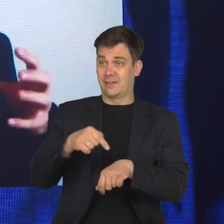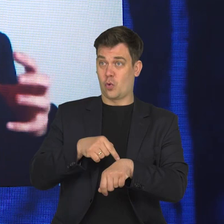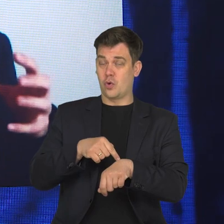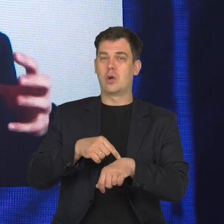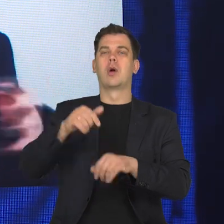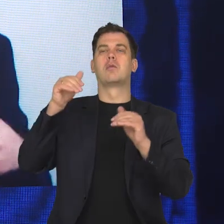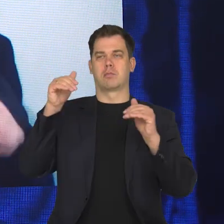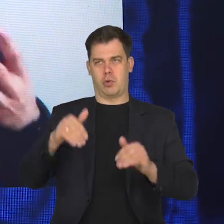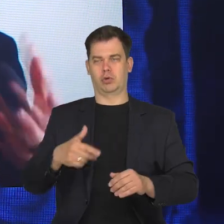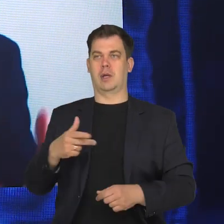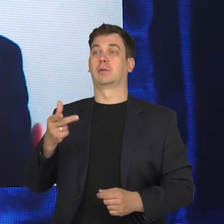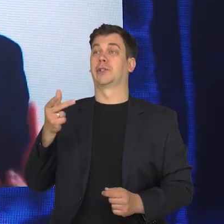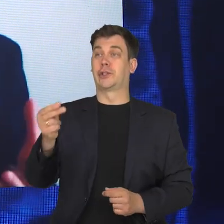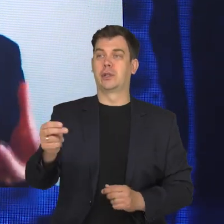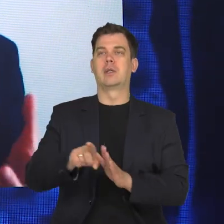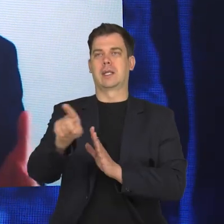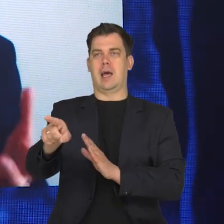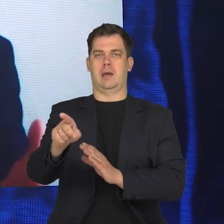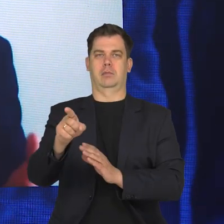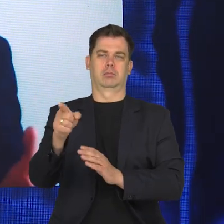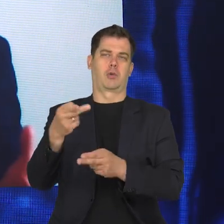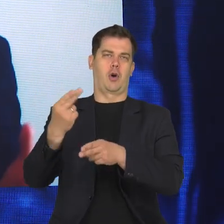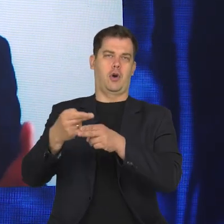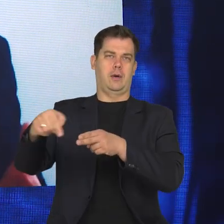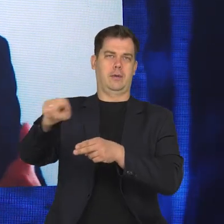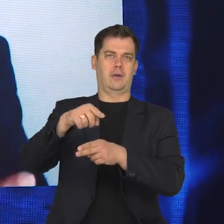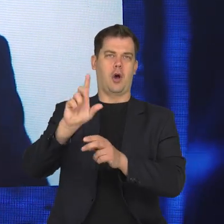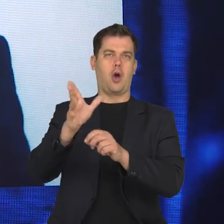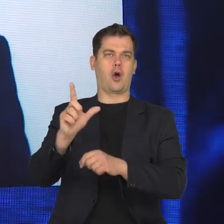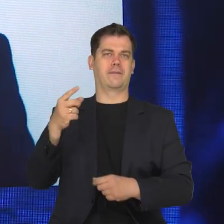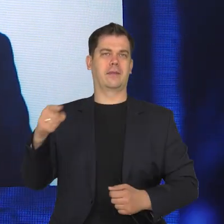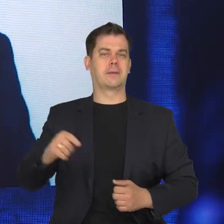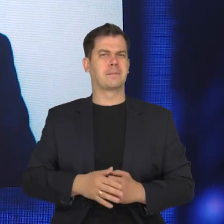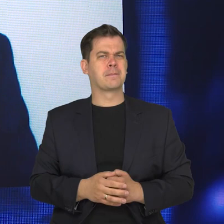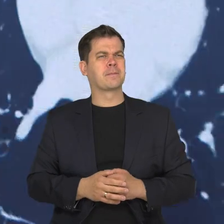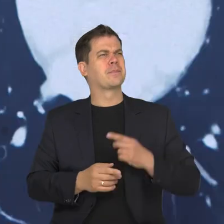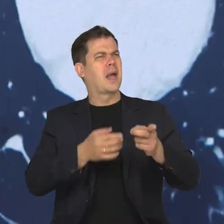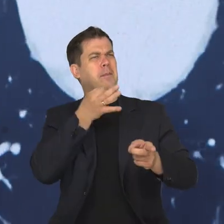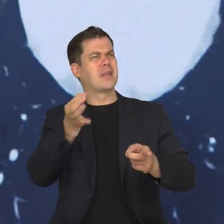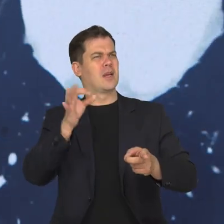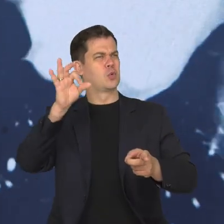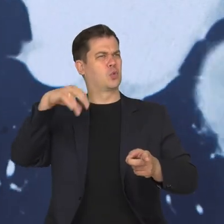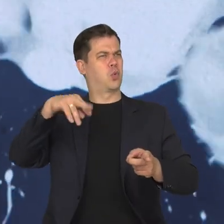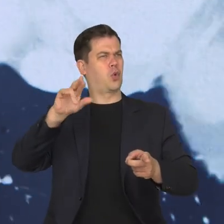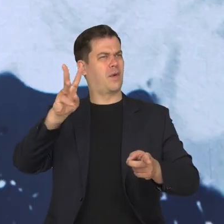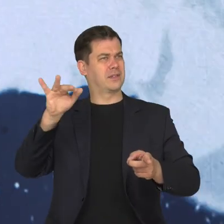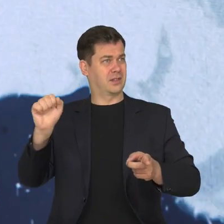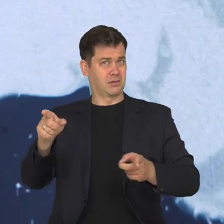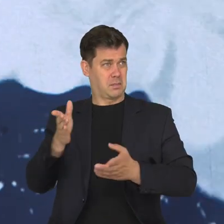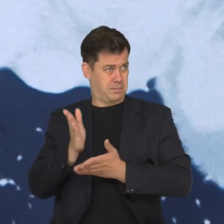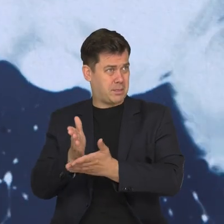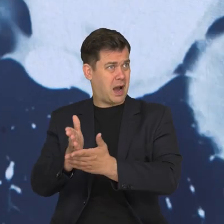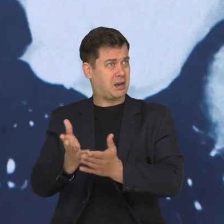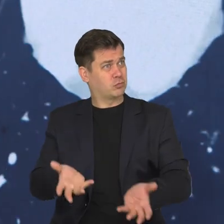taką surowicę możemy podać osobie chorej na kąt. Ale czy ta surowica wówczas w jaki sposób